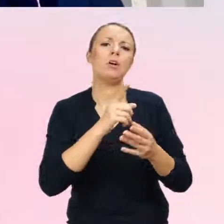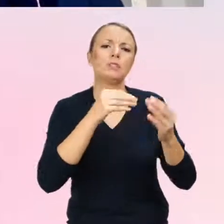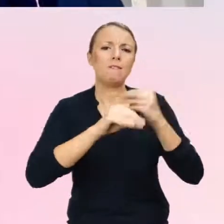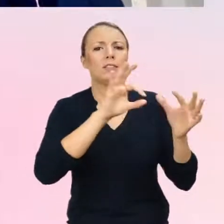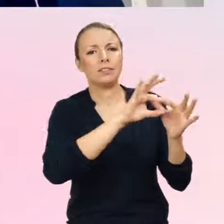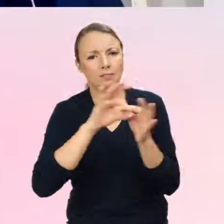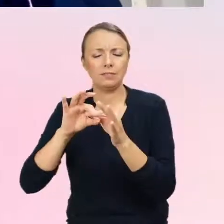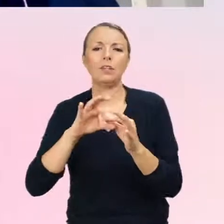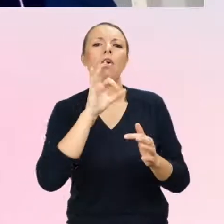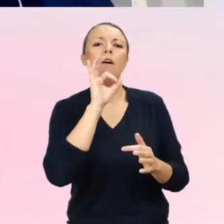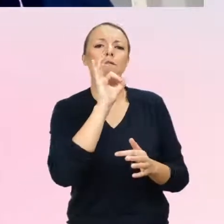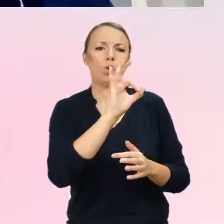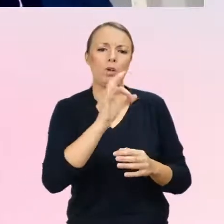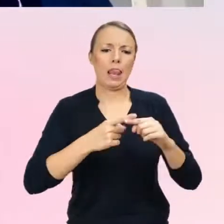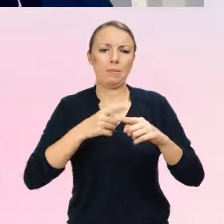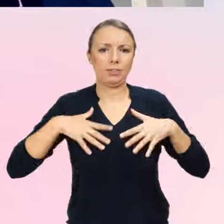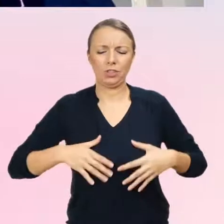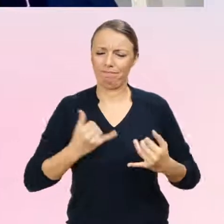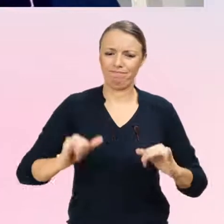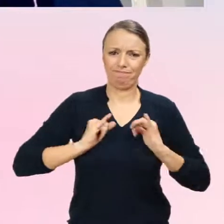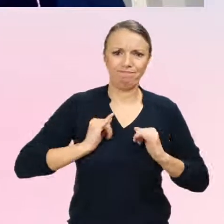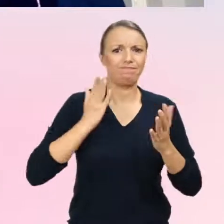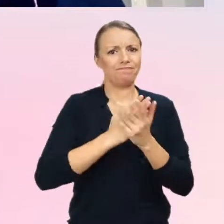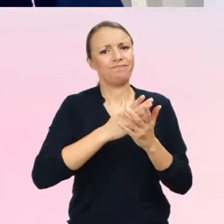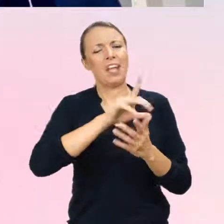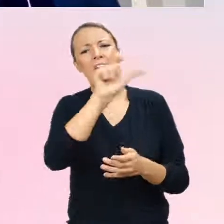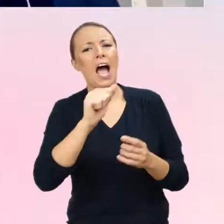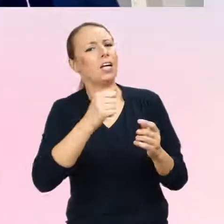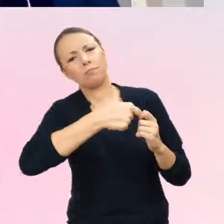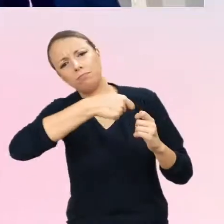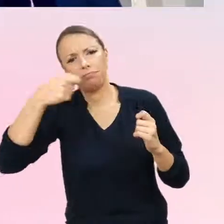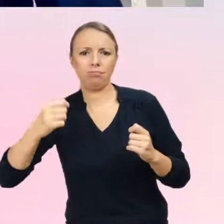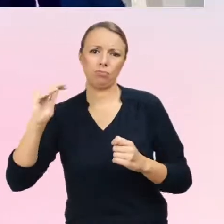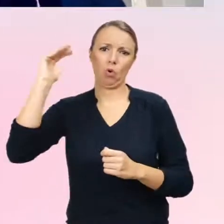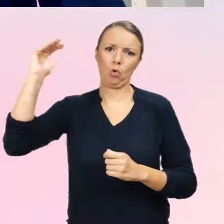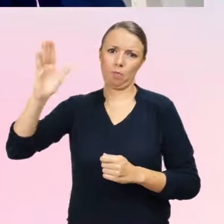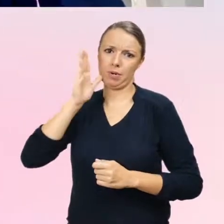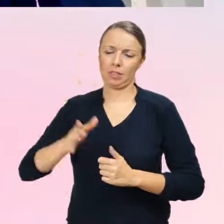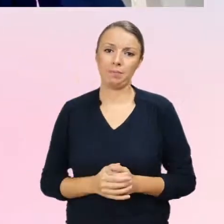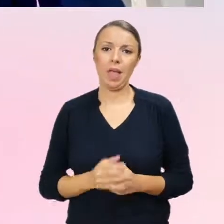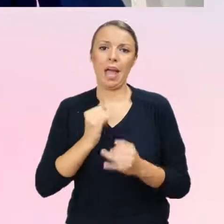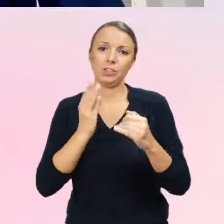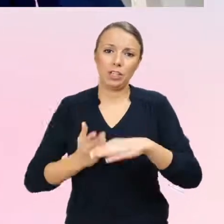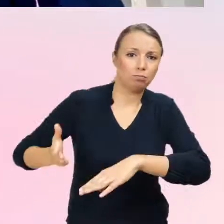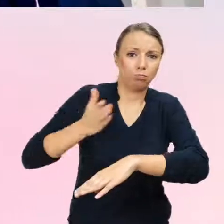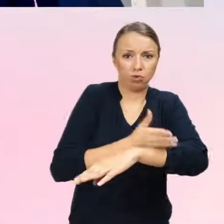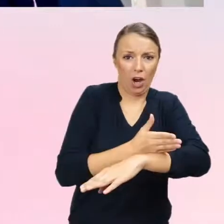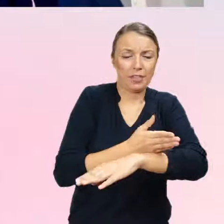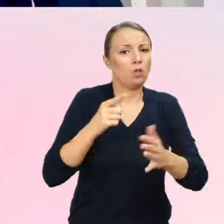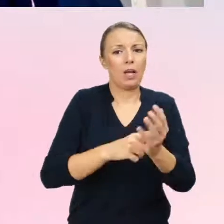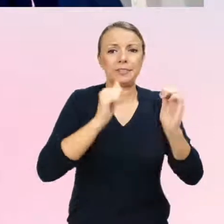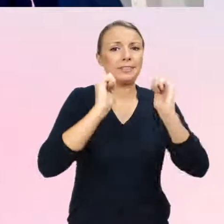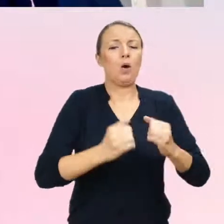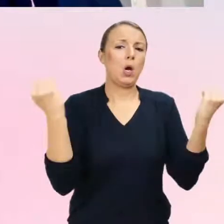dorosłości, a z kolei te przedpokwitania nie są aż tak stabilne. To nie